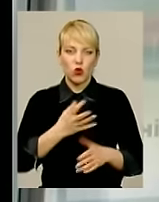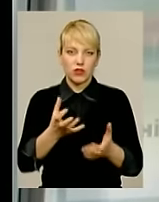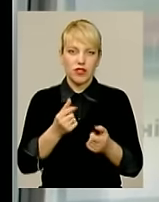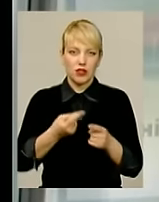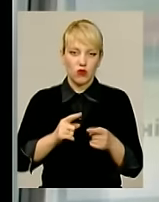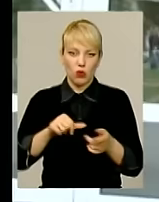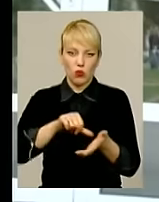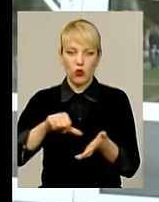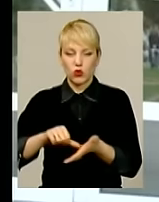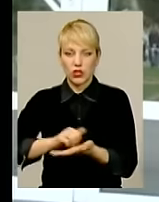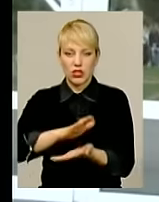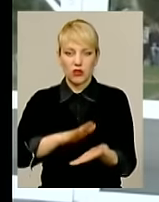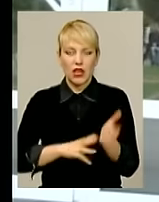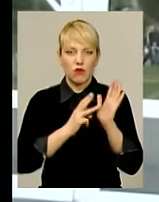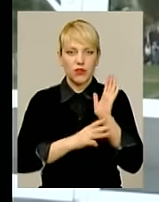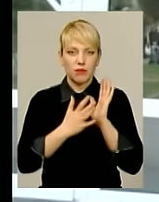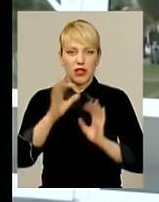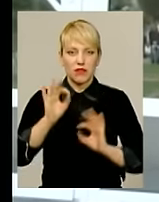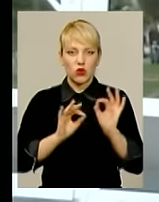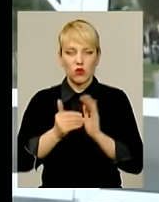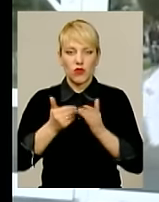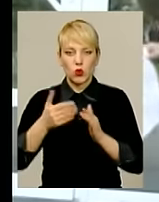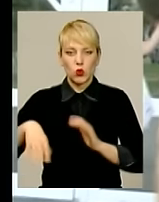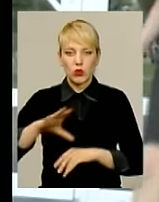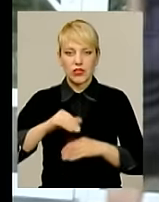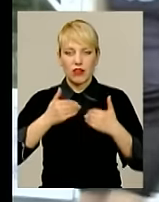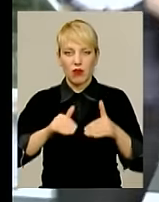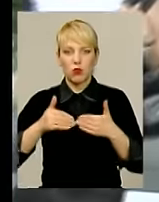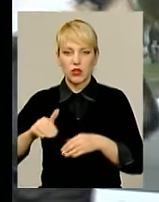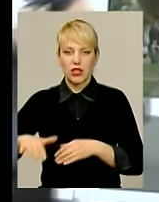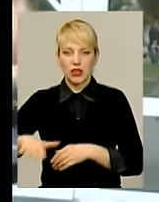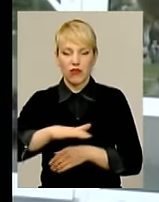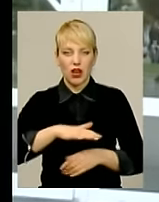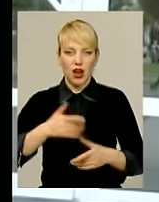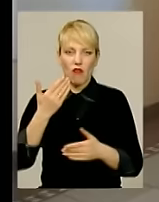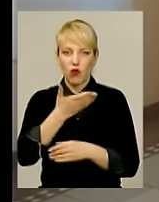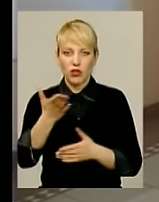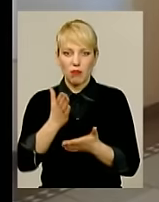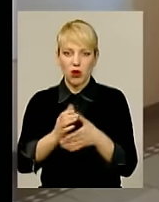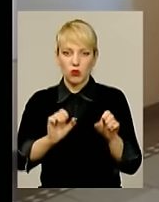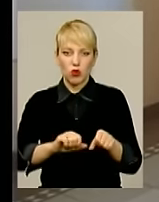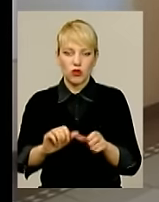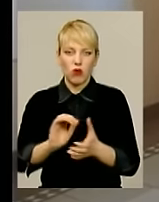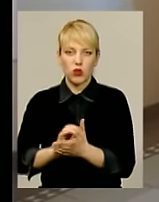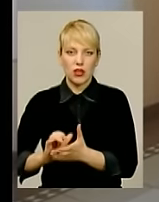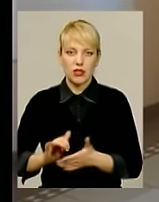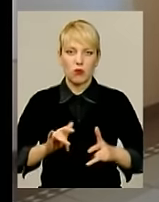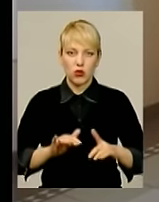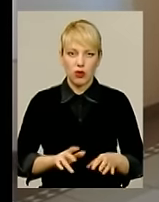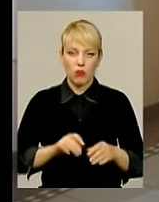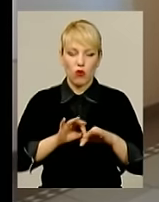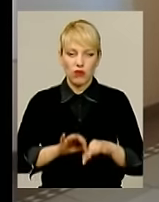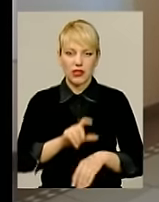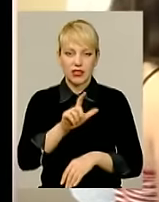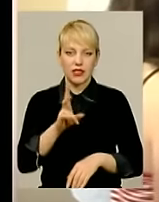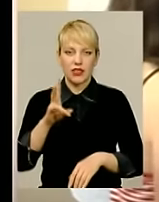зареєструвалося понад 85% від усіх випускників краю. Вони і матимуть можливість ознайомитися з процедурою проведення